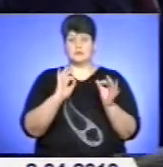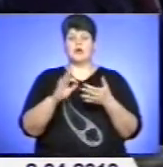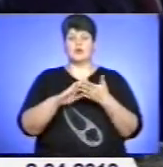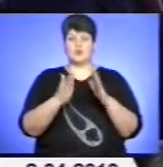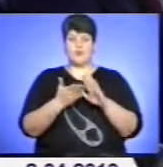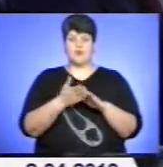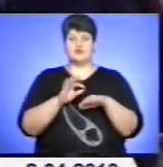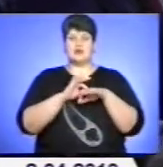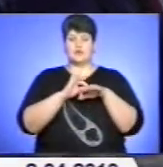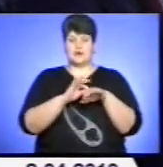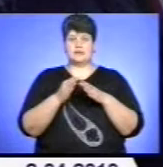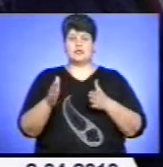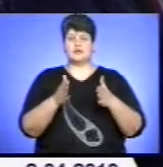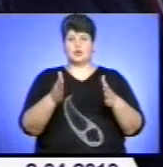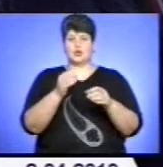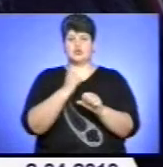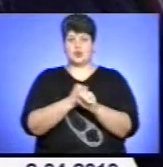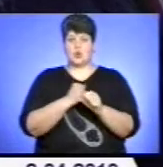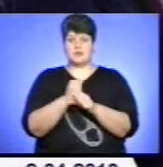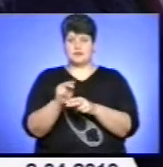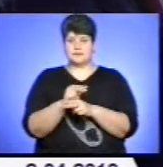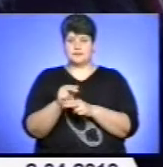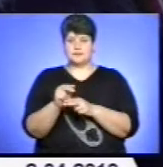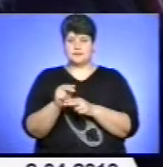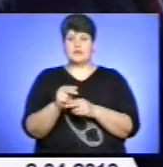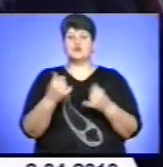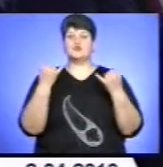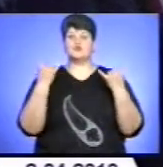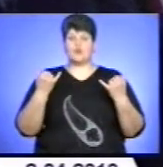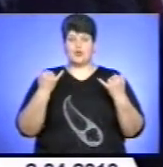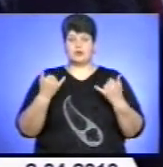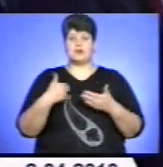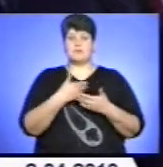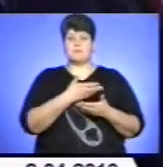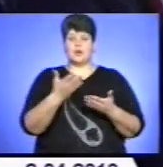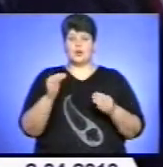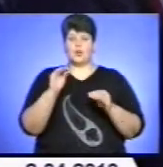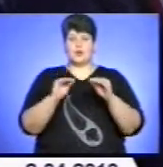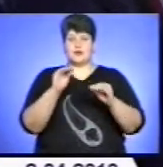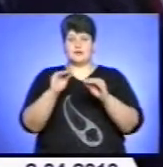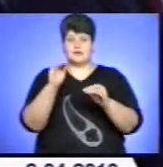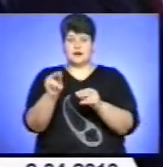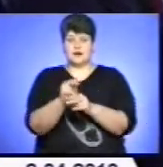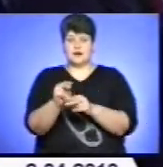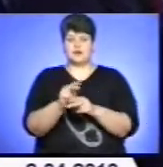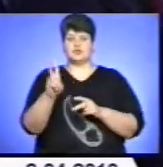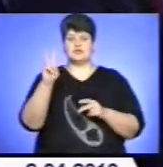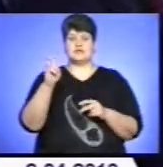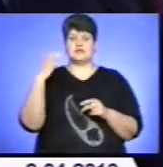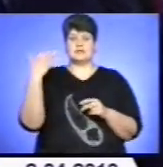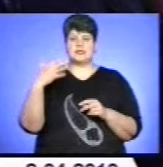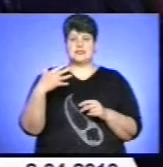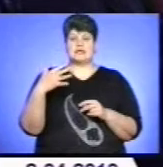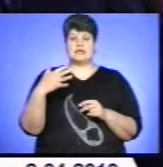проведення дорожніх робіт. Сьогодні ми укладаємо від 200 до 250 тонн